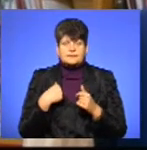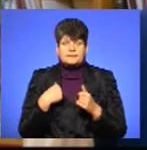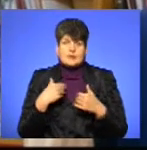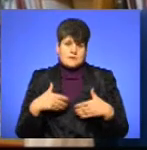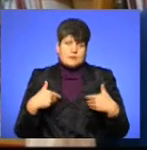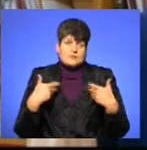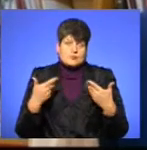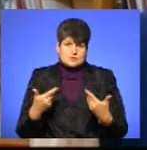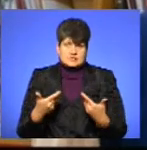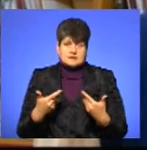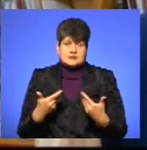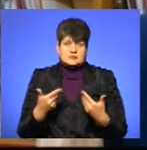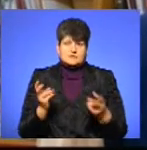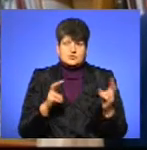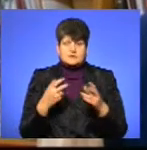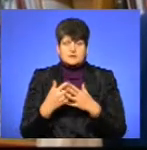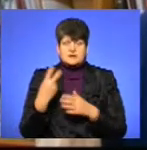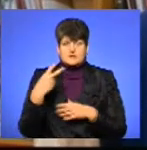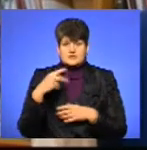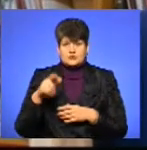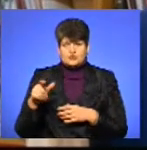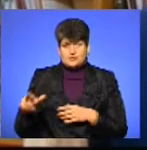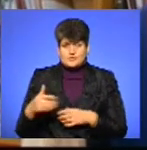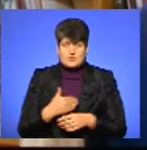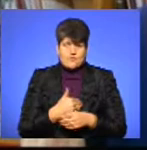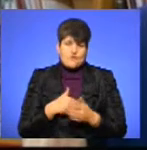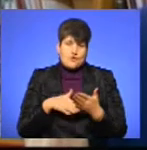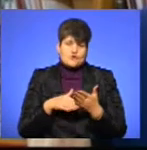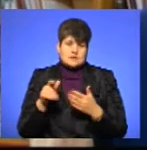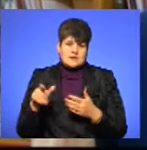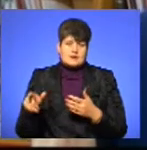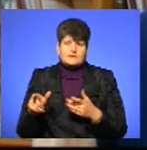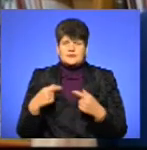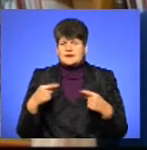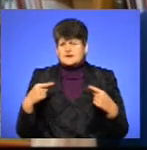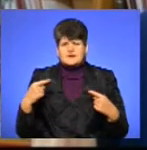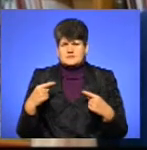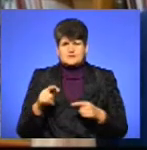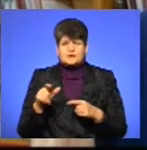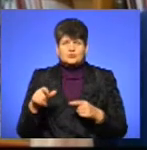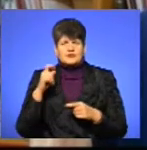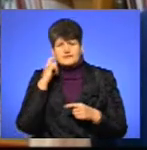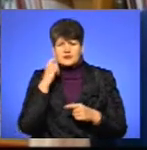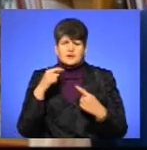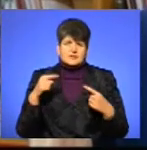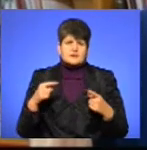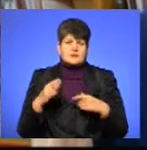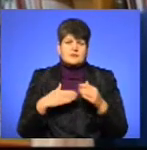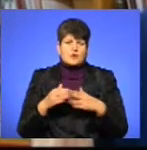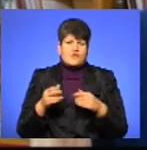десь біля 20 чоловік, волонтерів, люди різних професій, різних вікових категорій.